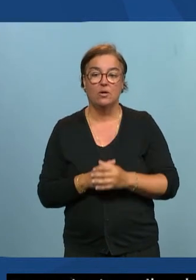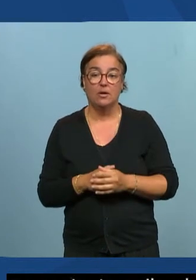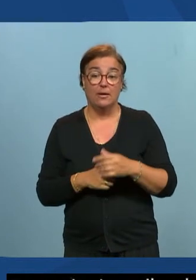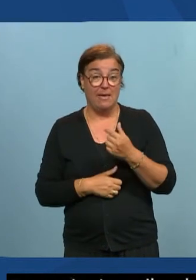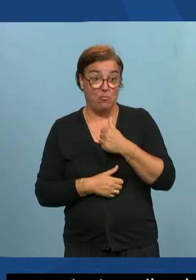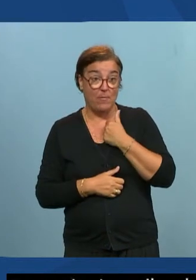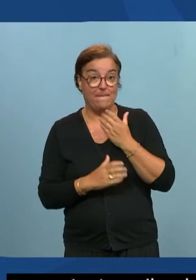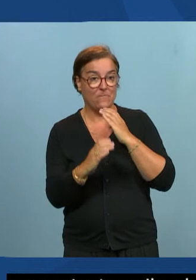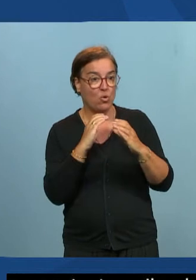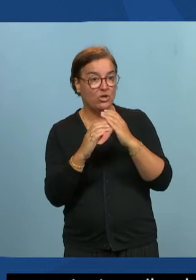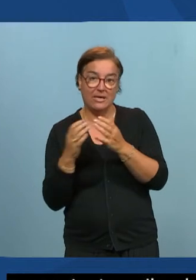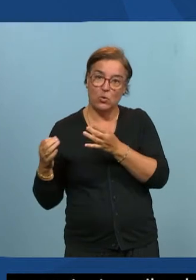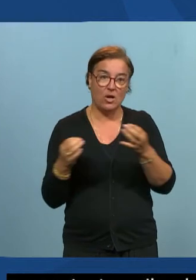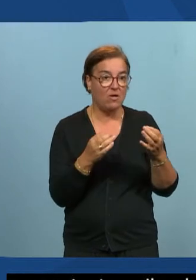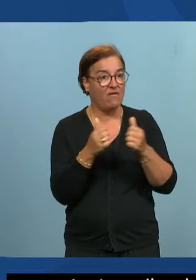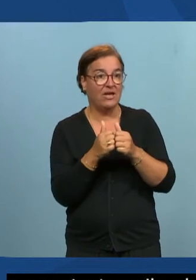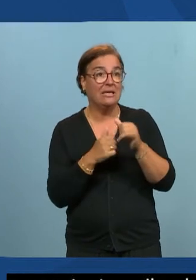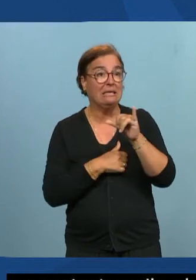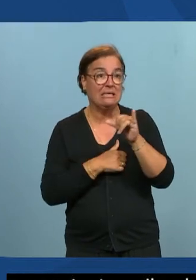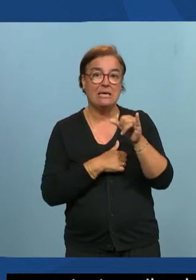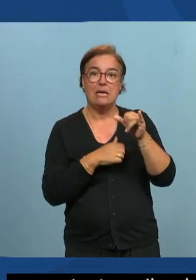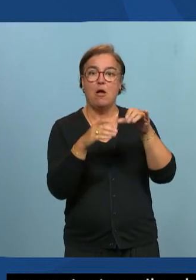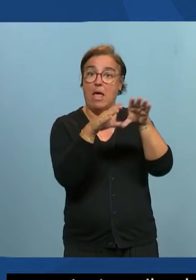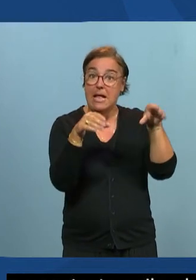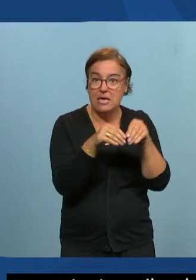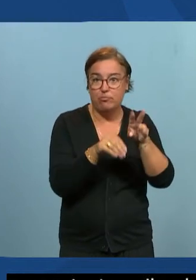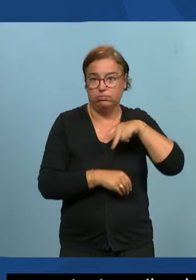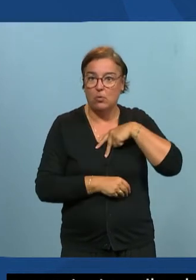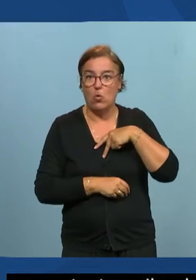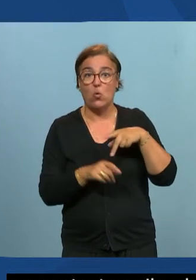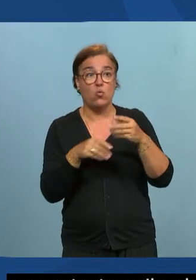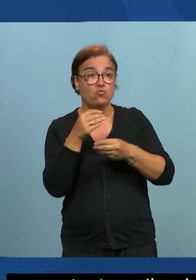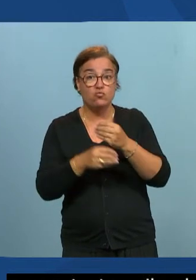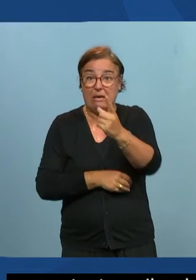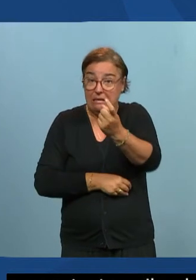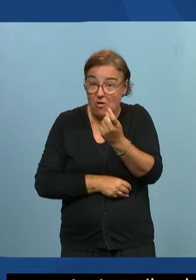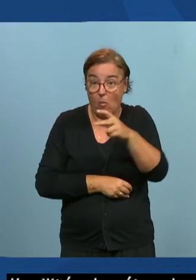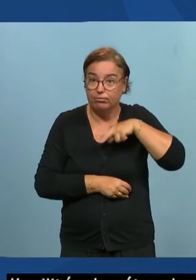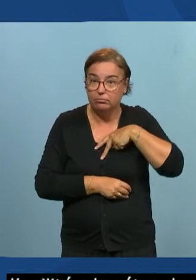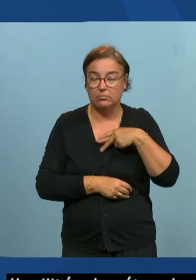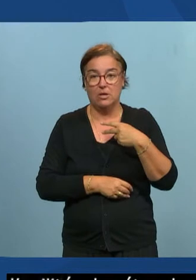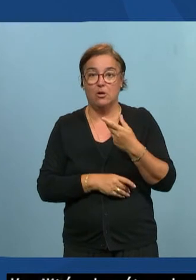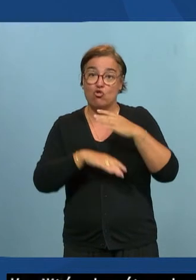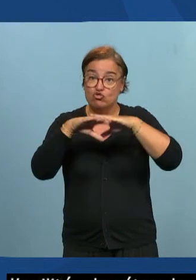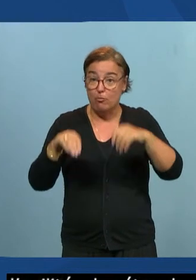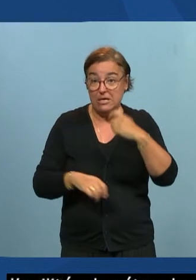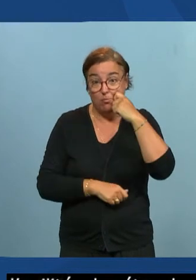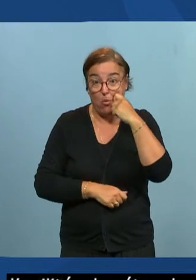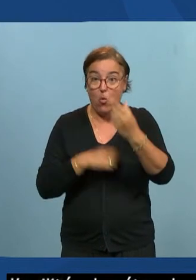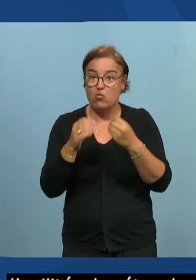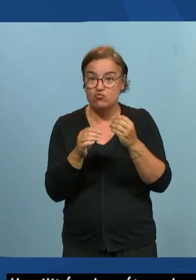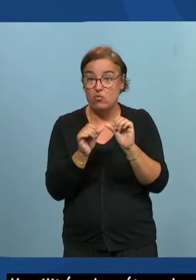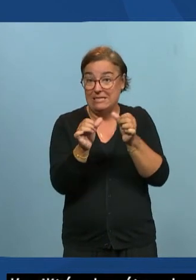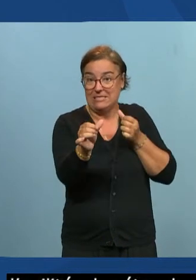avec mes membres de mon équipe avec mon client que ce soit en ticket en présentiel ou en visio